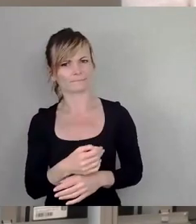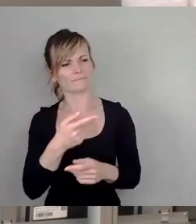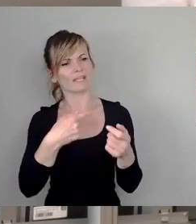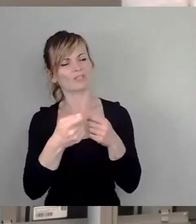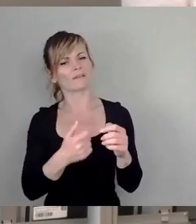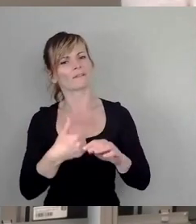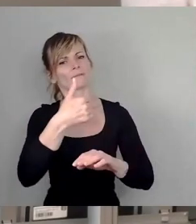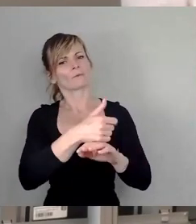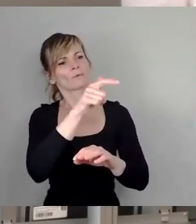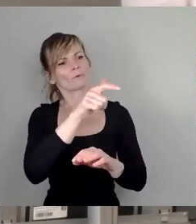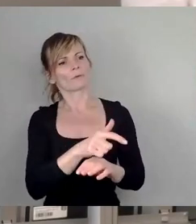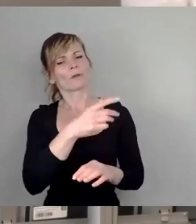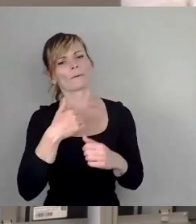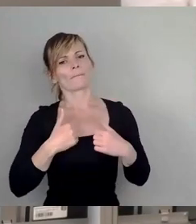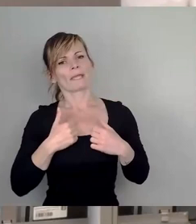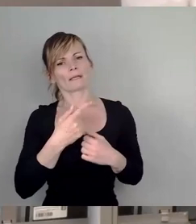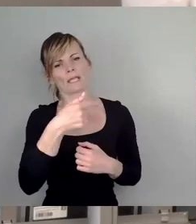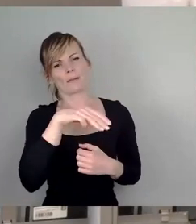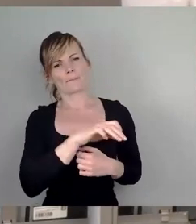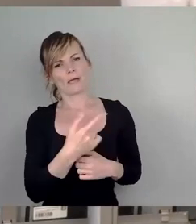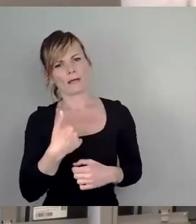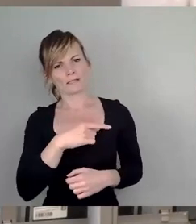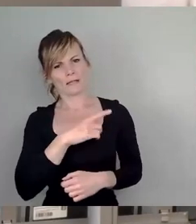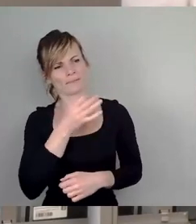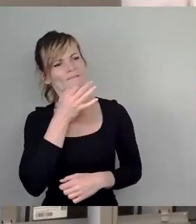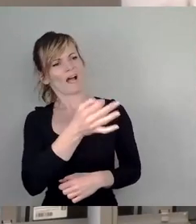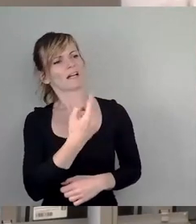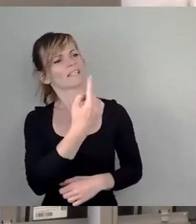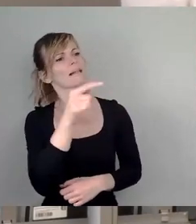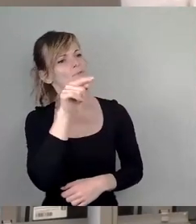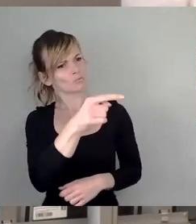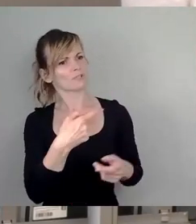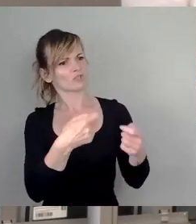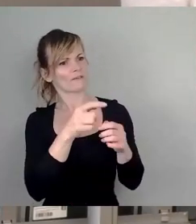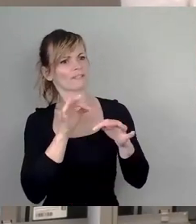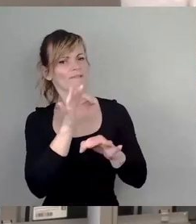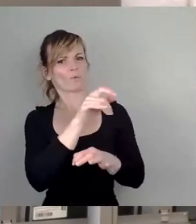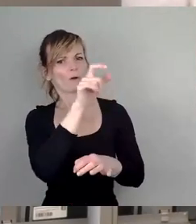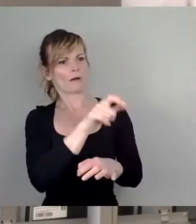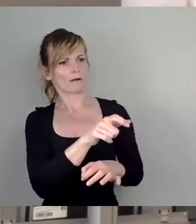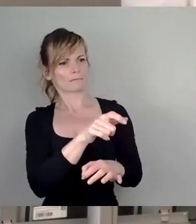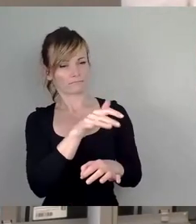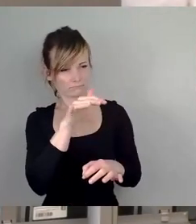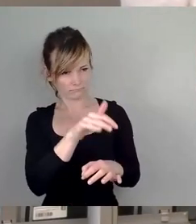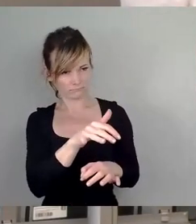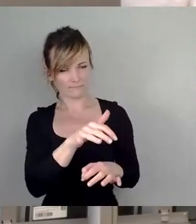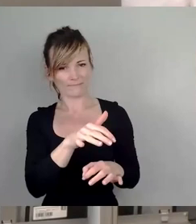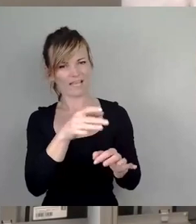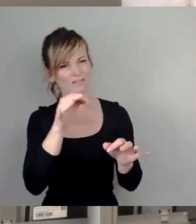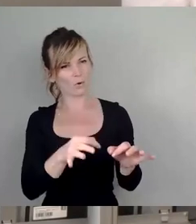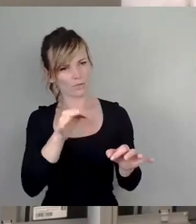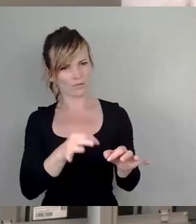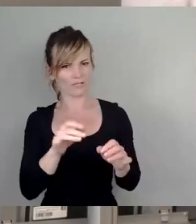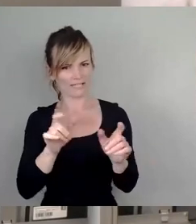GmbH gestellt, wie es denn aussieht, ob er als Geschäftsführer einer Tochtergesellschaft der TWD dieses Konzept